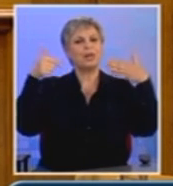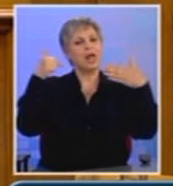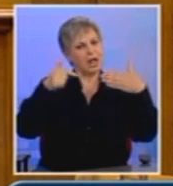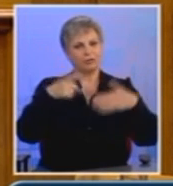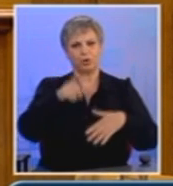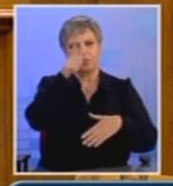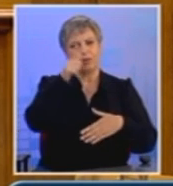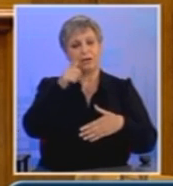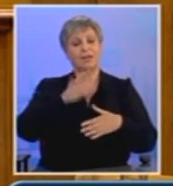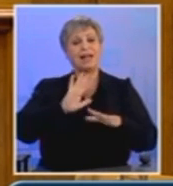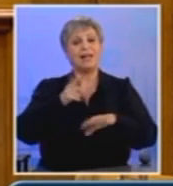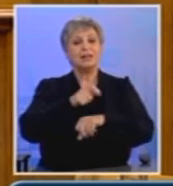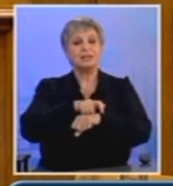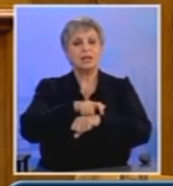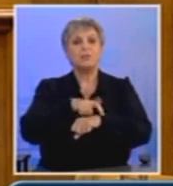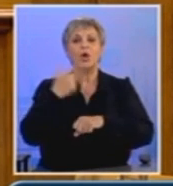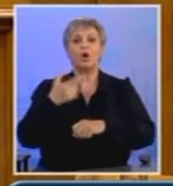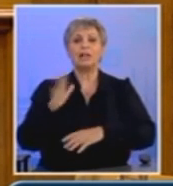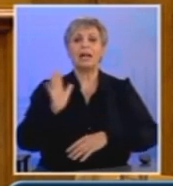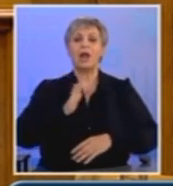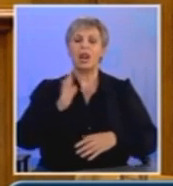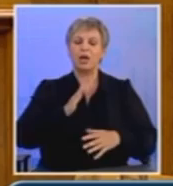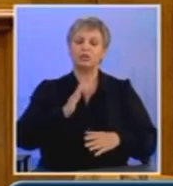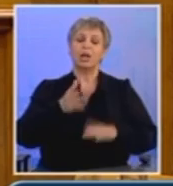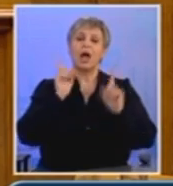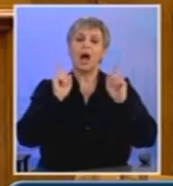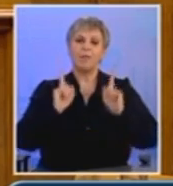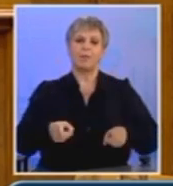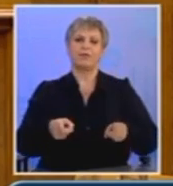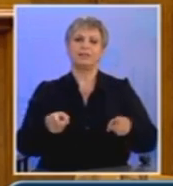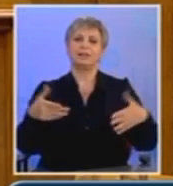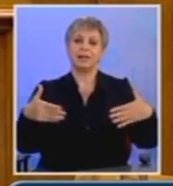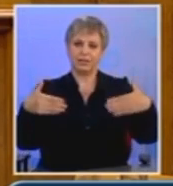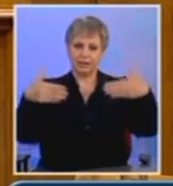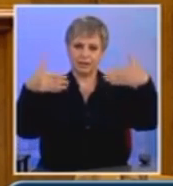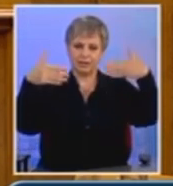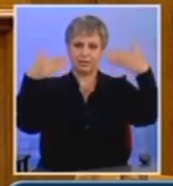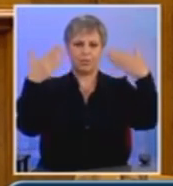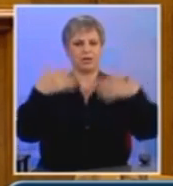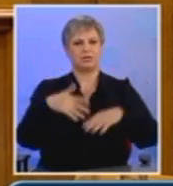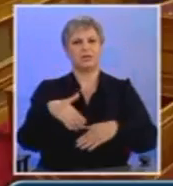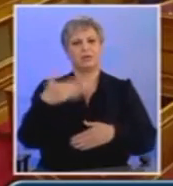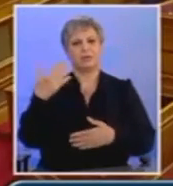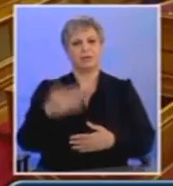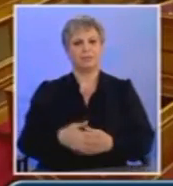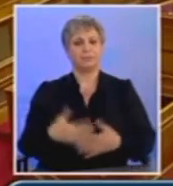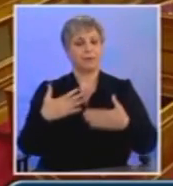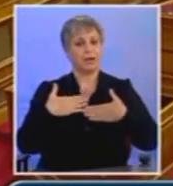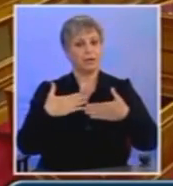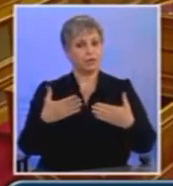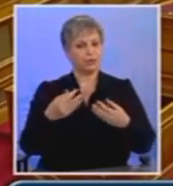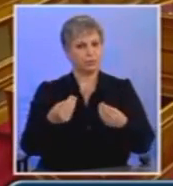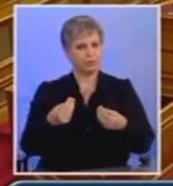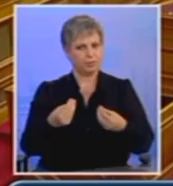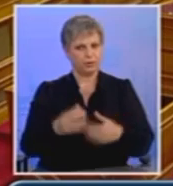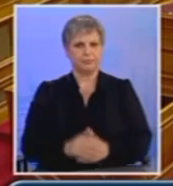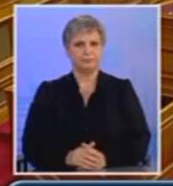αποφασίσει να τις πάρει στα χέρια του και να τη σηκώσει ακόμα ψηλότερα. Ευχαριστούμε, ευχαριστούμε